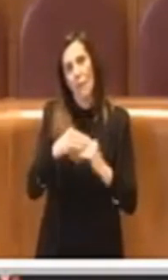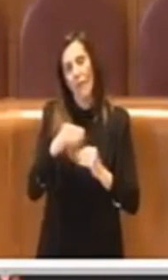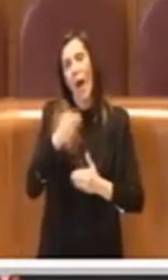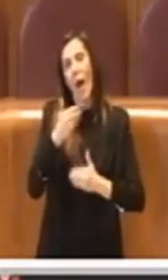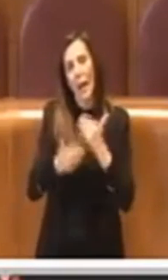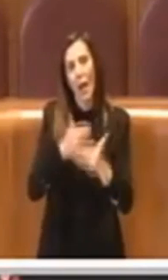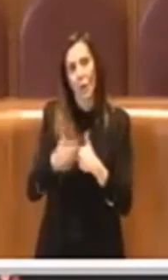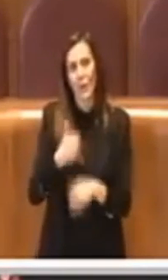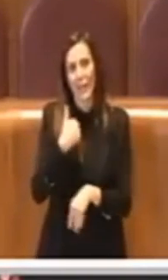abbiamo già fatto. Grazie.